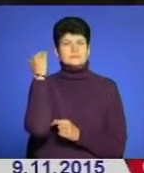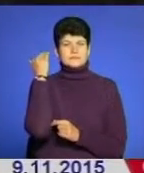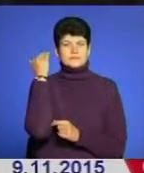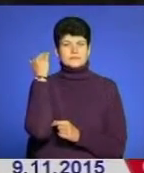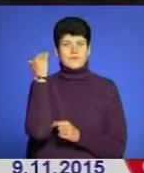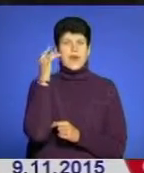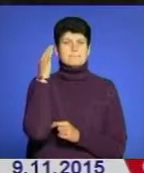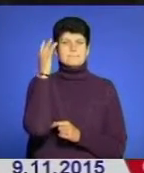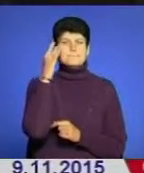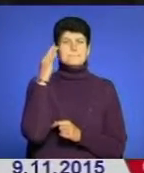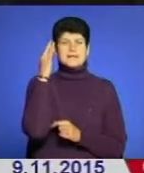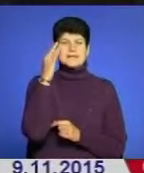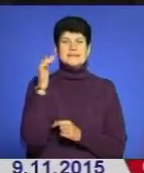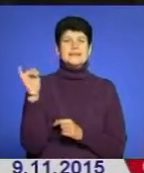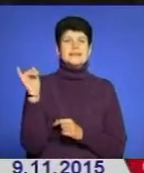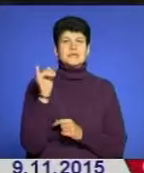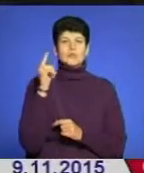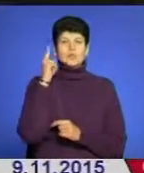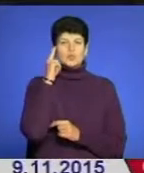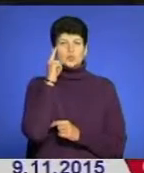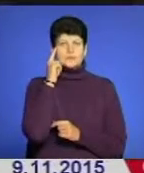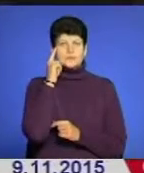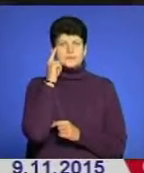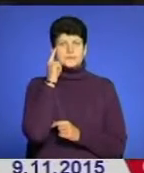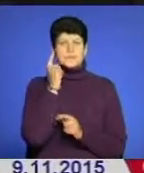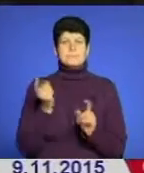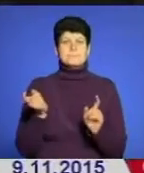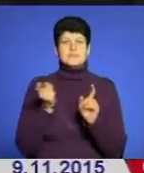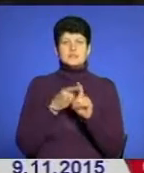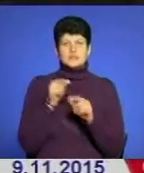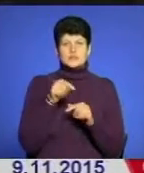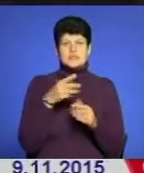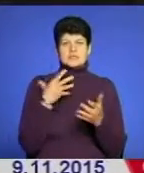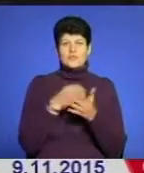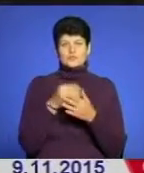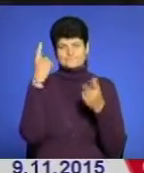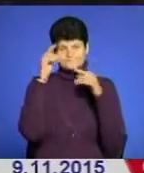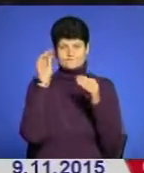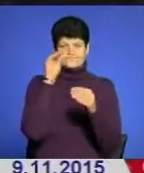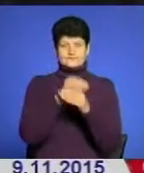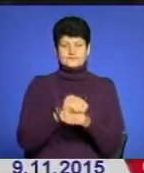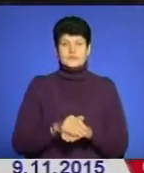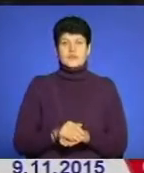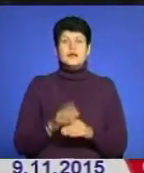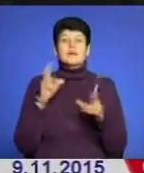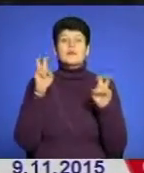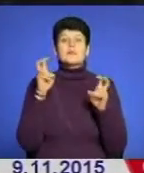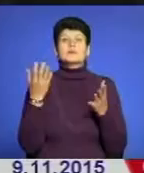мислити і думати, підключатися сюди свою фантазію. На яку тему був твір?